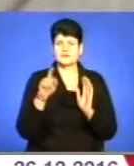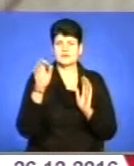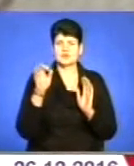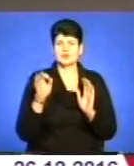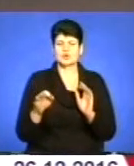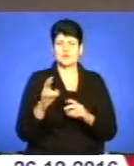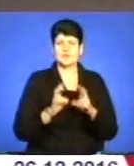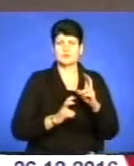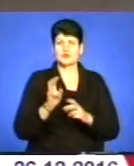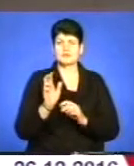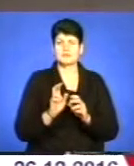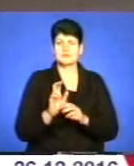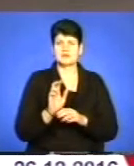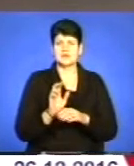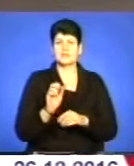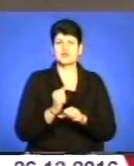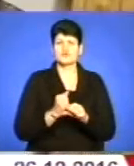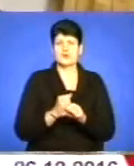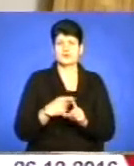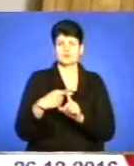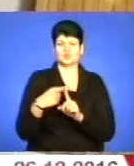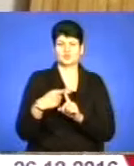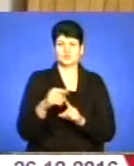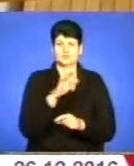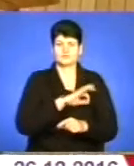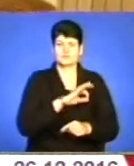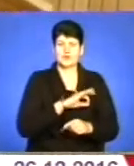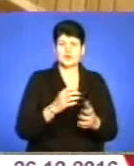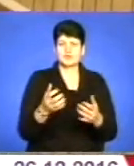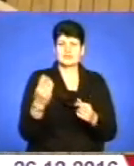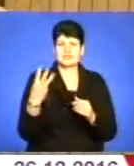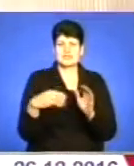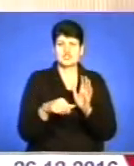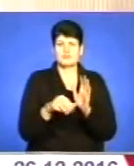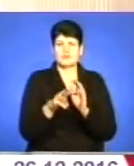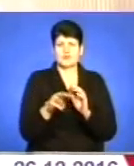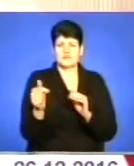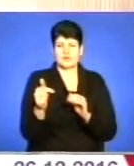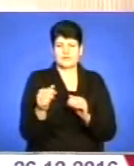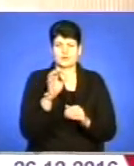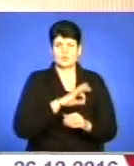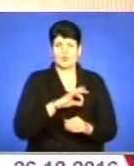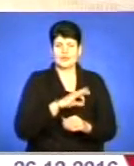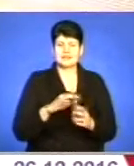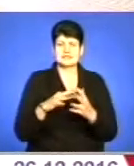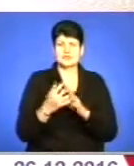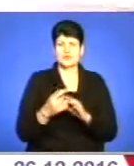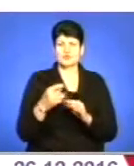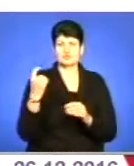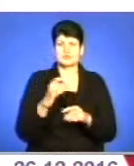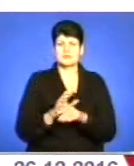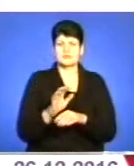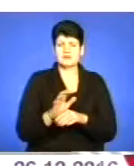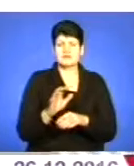промислових підприємств спрацювали прибутково та отримали 346 мільйонів гривень доходів. Сільськогосподарські підприємства виробили